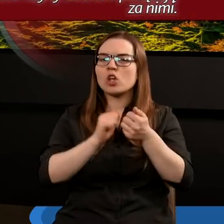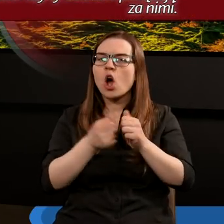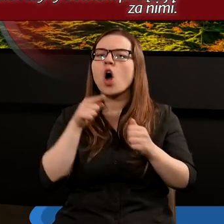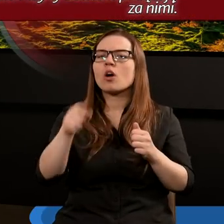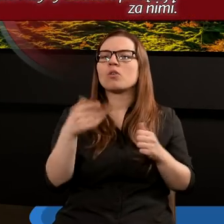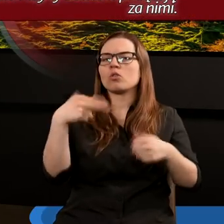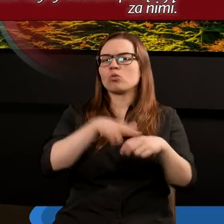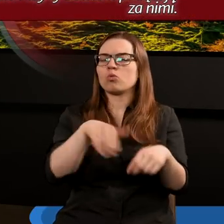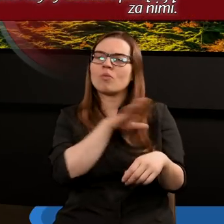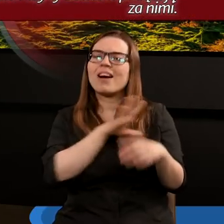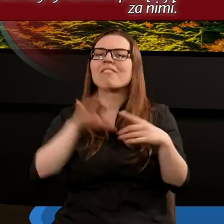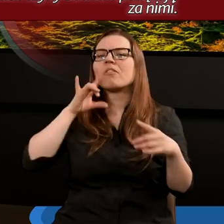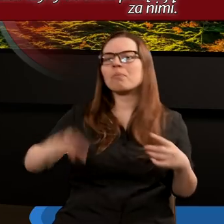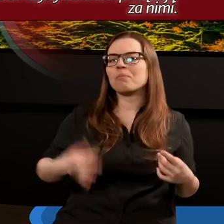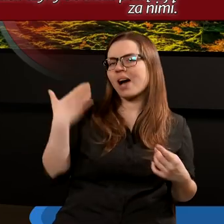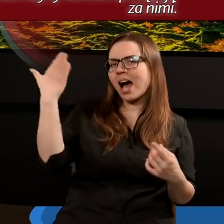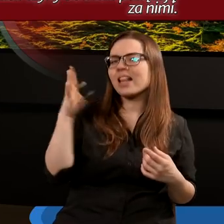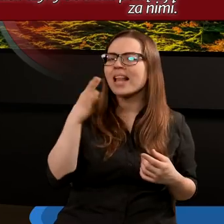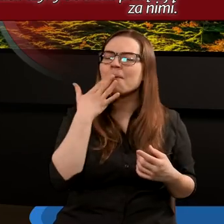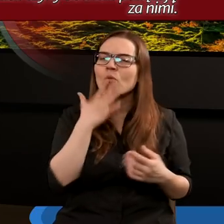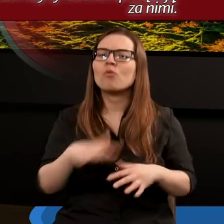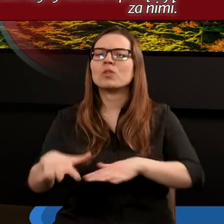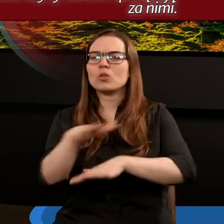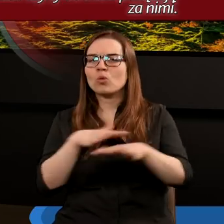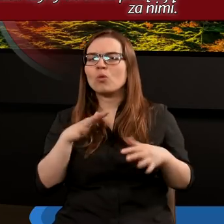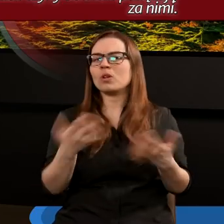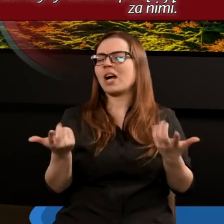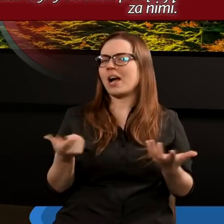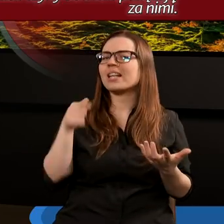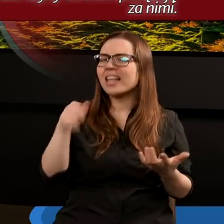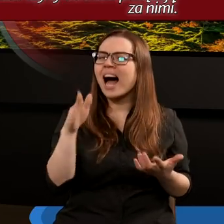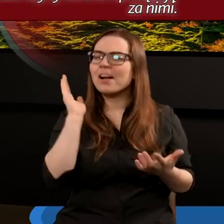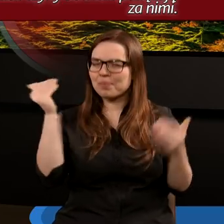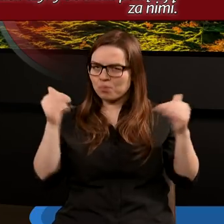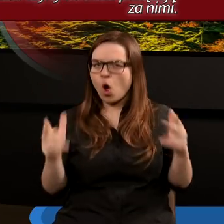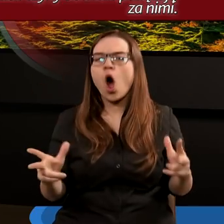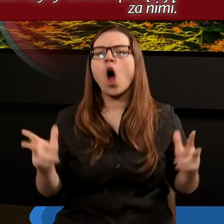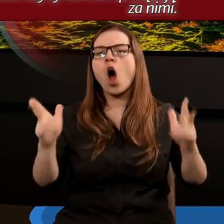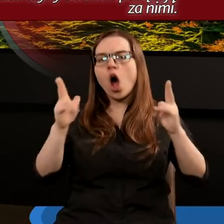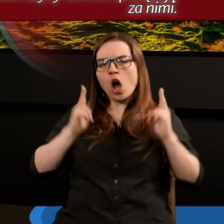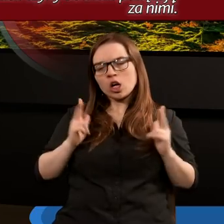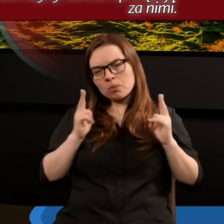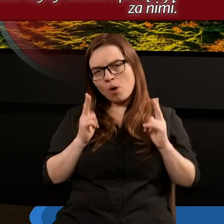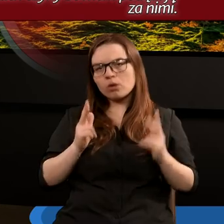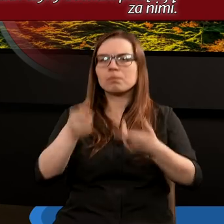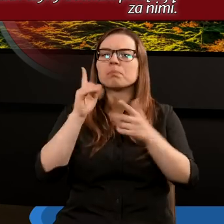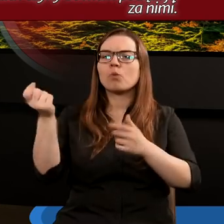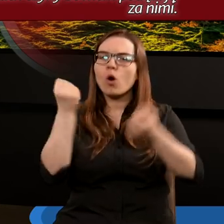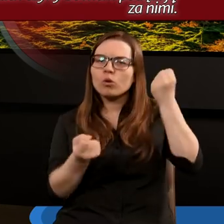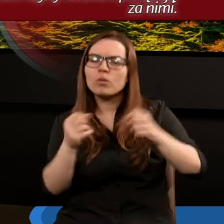szczęśliwi są odtąd ludzie, którzy umierają w Panu. Tak mówi Duch. Tacy będą mogli odpocząć po swoich trudach